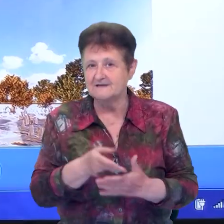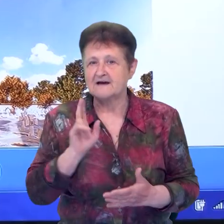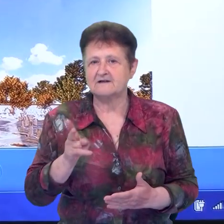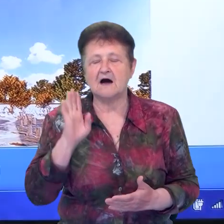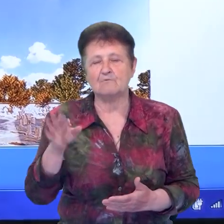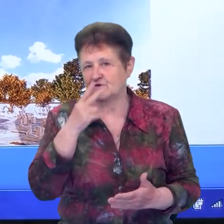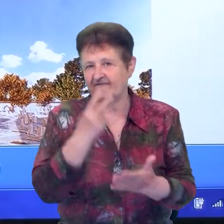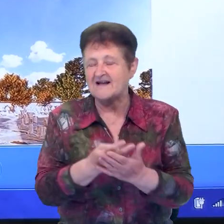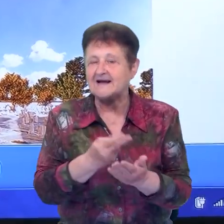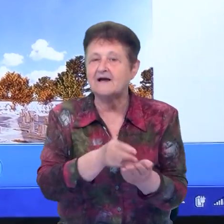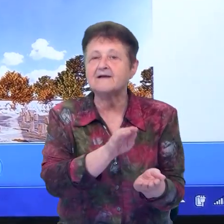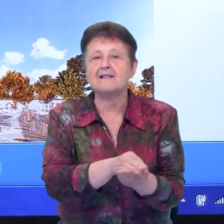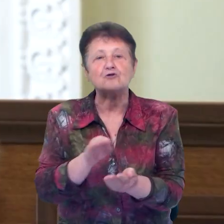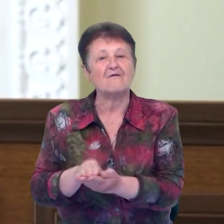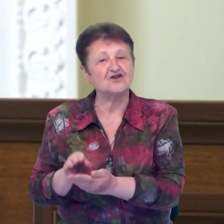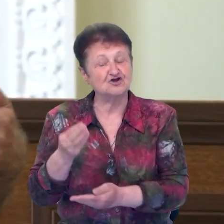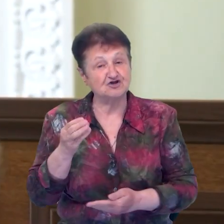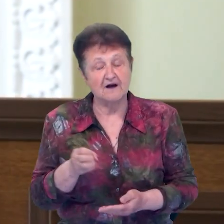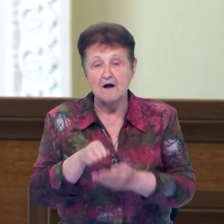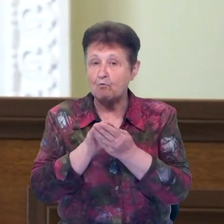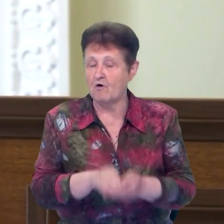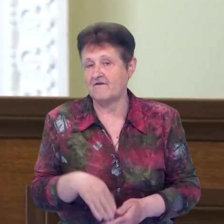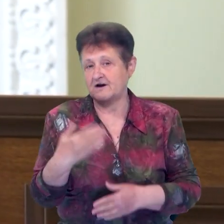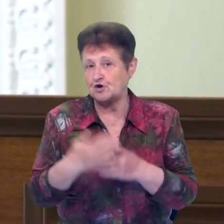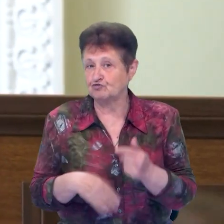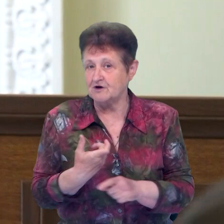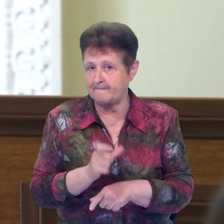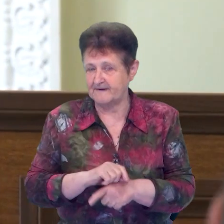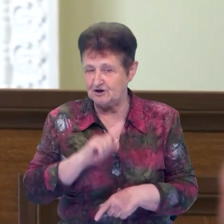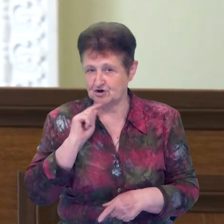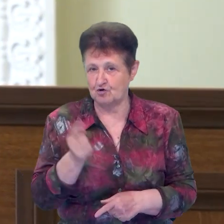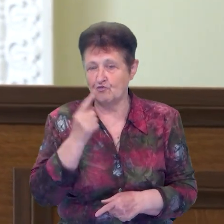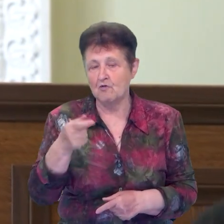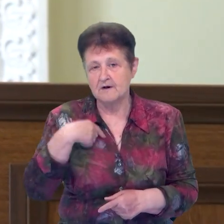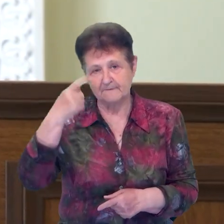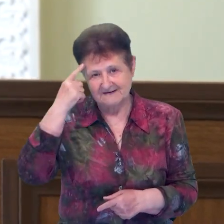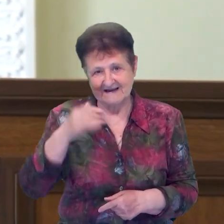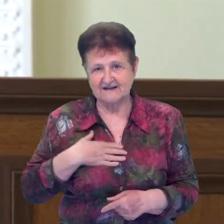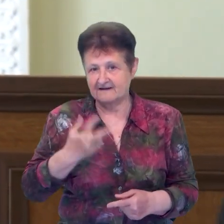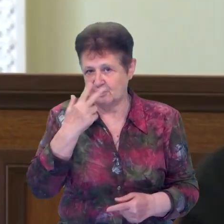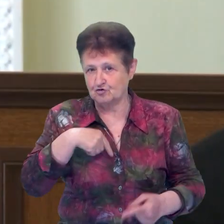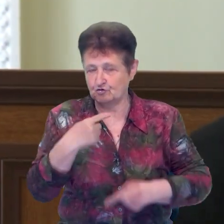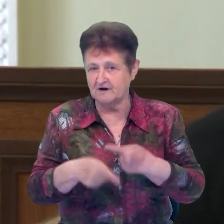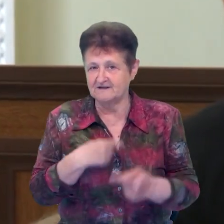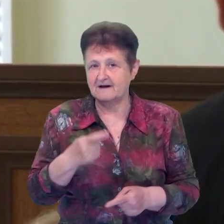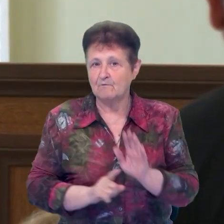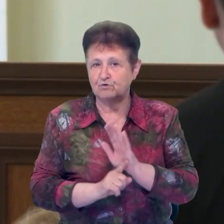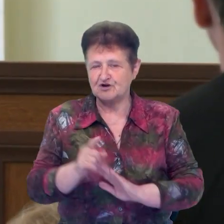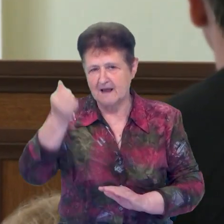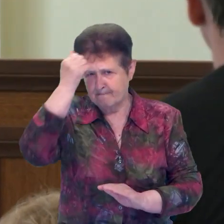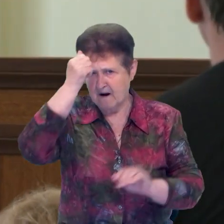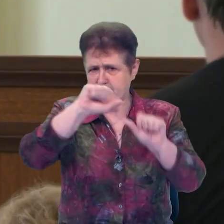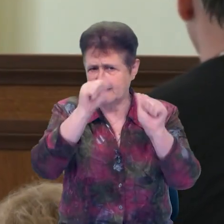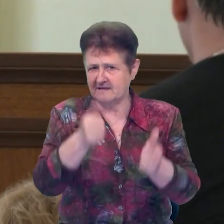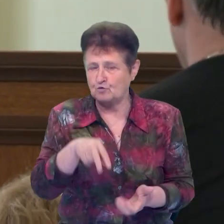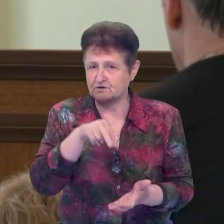виглядатиме кладовище, вважає Леп'явко. Поховання вже йдуть більше року і ми знаємо, що за нашою традицією вже від року починають ставити пам